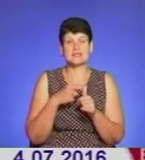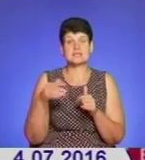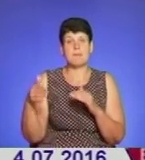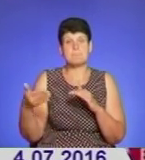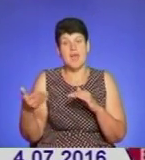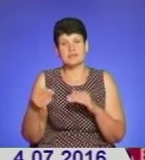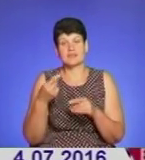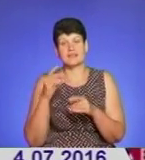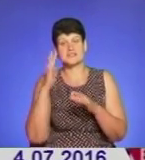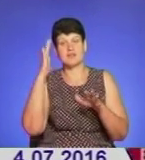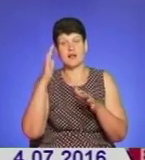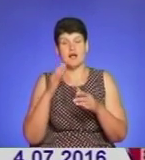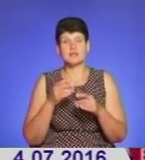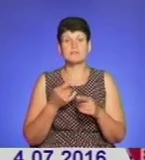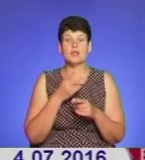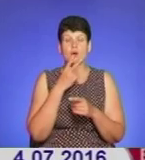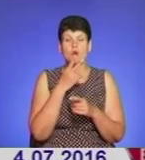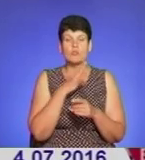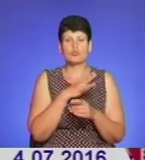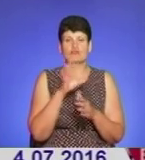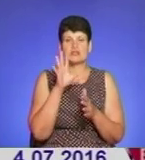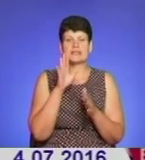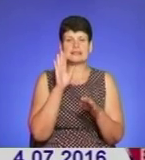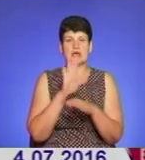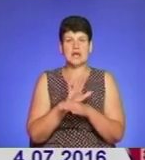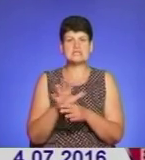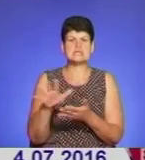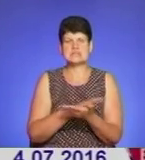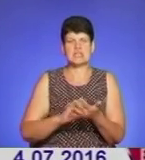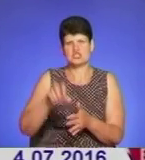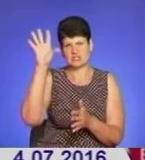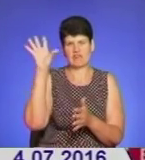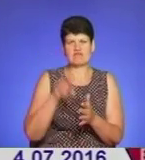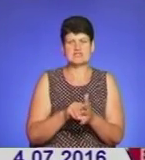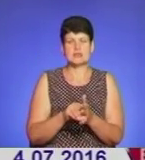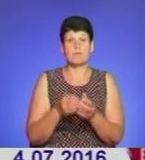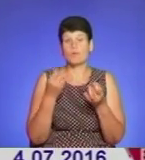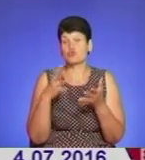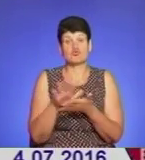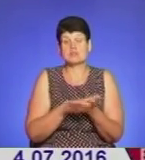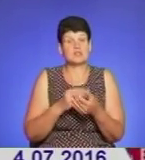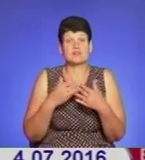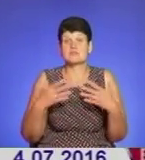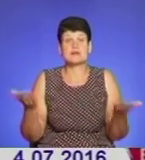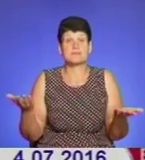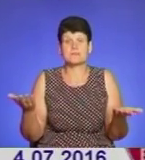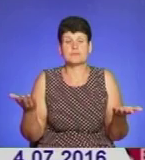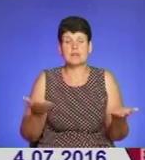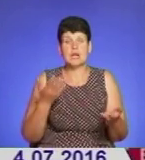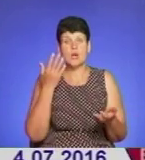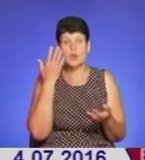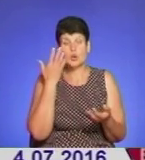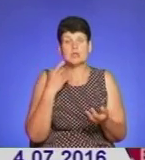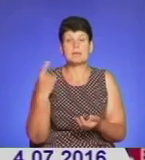був наказ знищити всіх без розбору, і по-садиськи, знищити і все. І тоді, коли вже